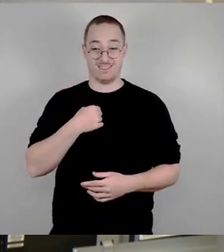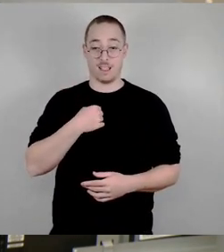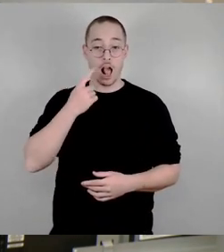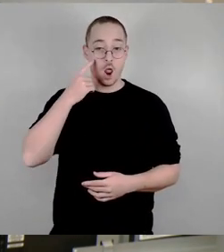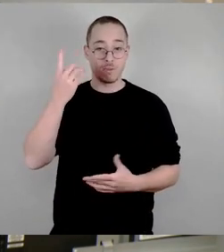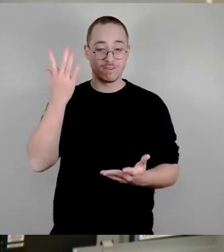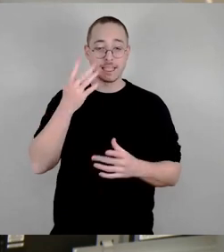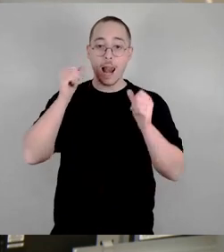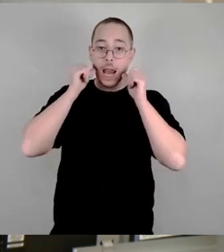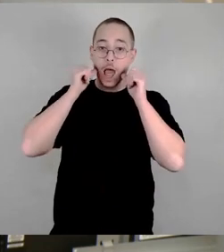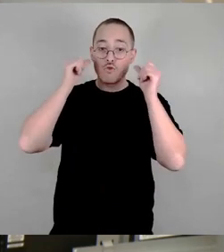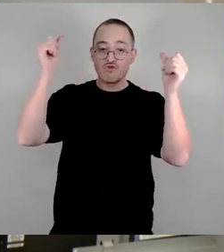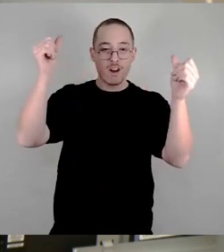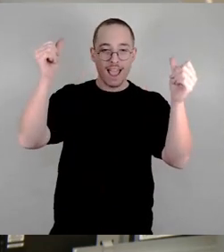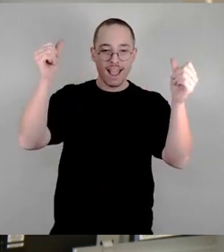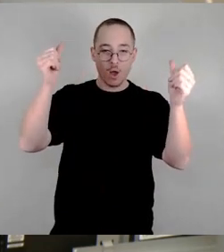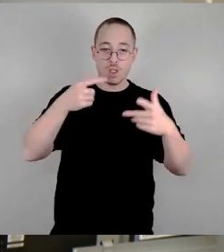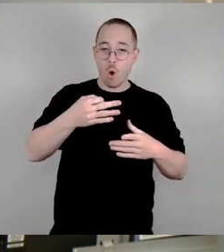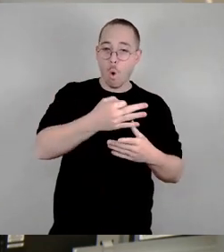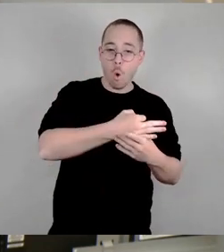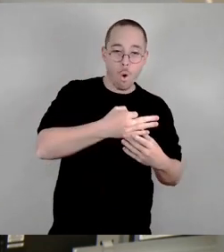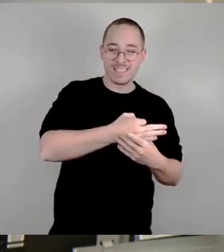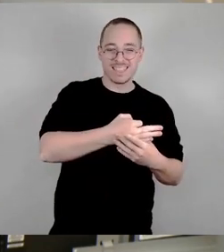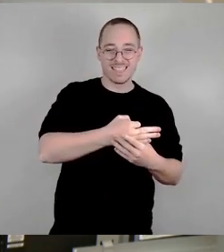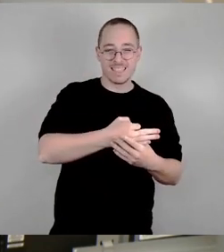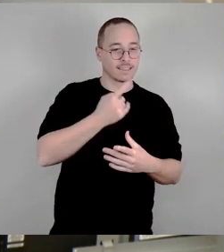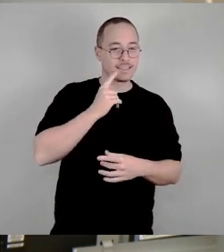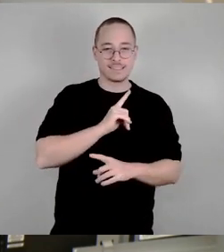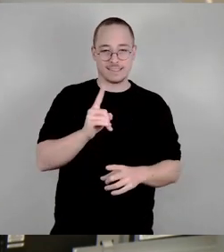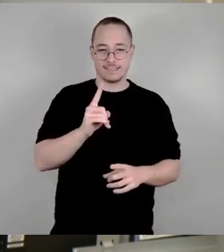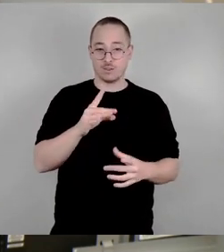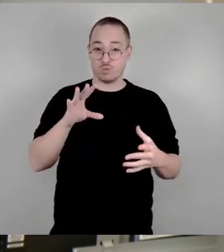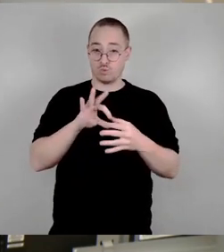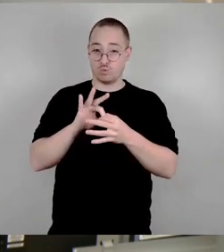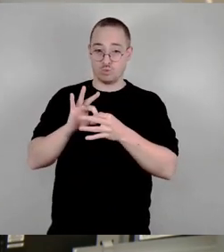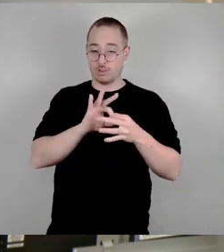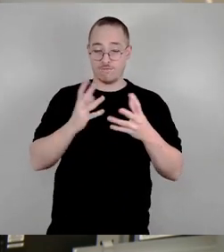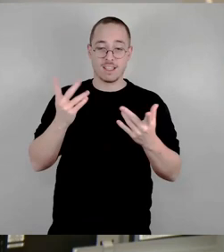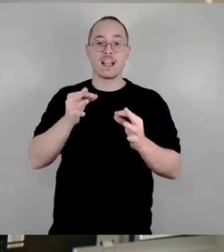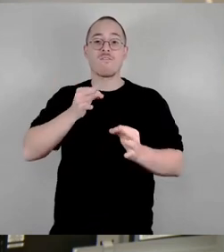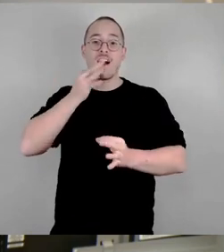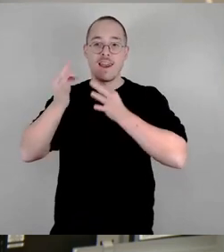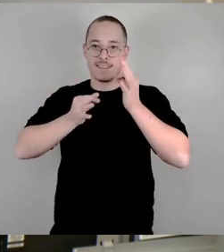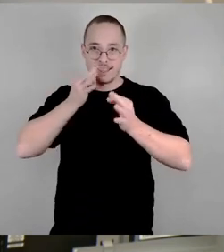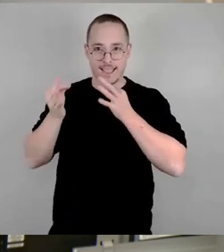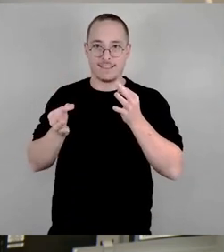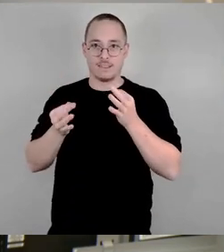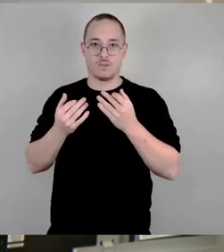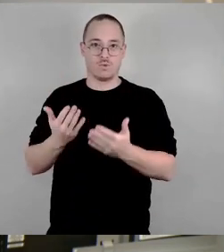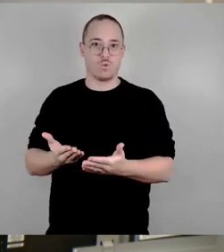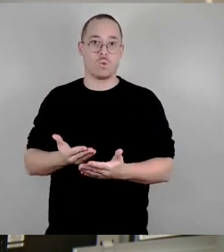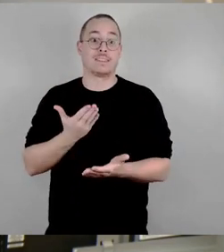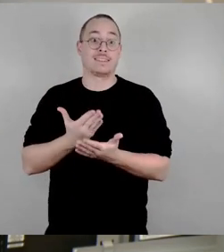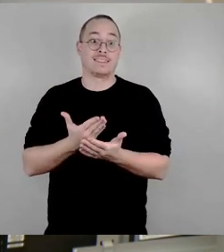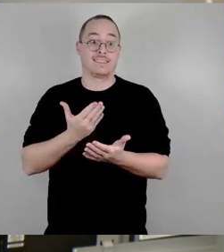sondern es hat etwas mit der Qualität zu tun. Und ich verstehe nicht, warum man sich in dieser Stadt nicht an das wagt, was andere